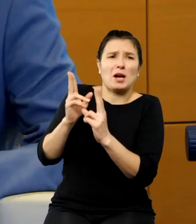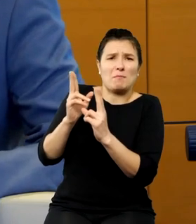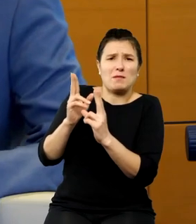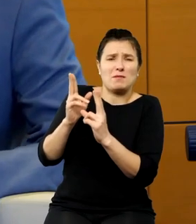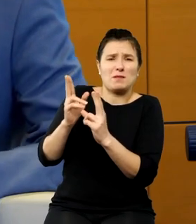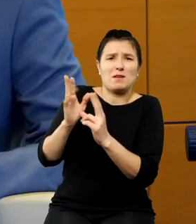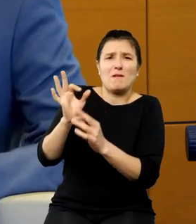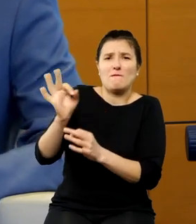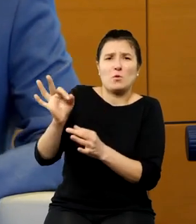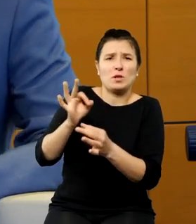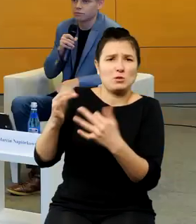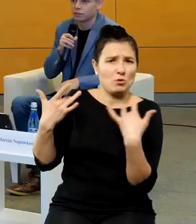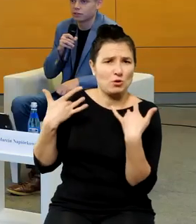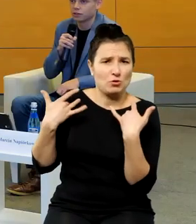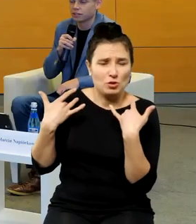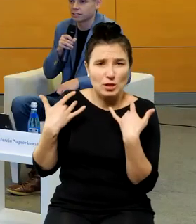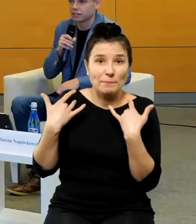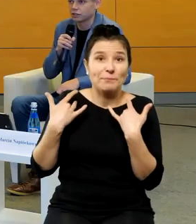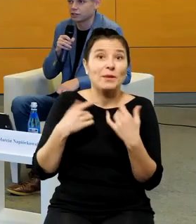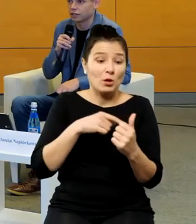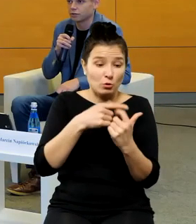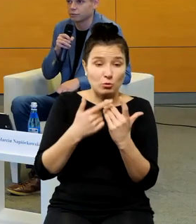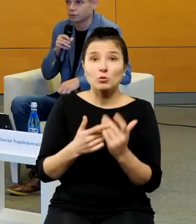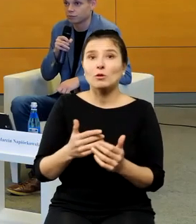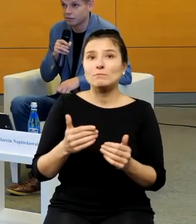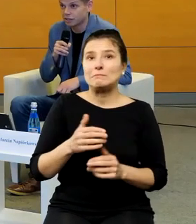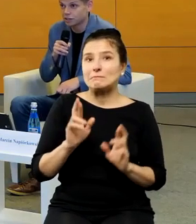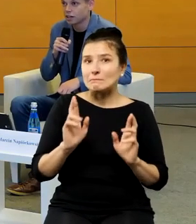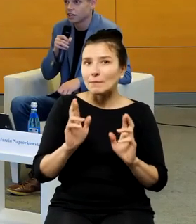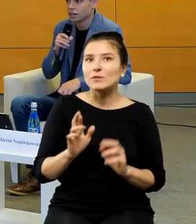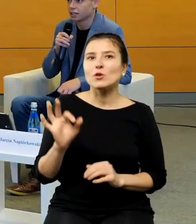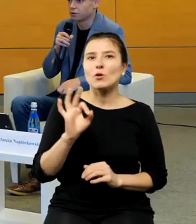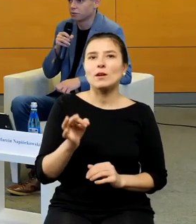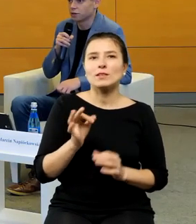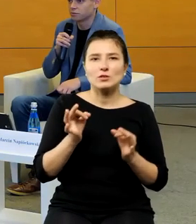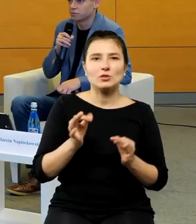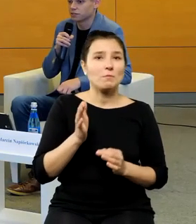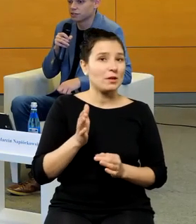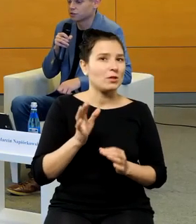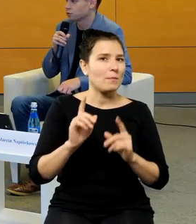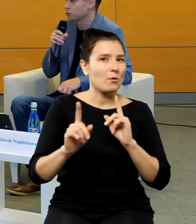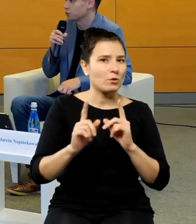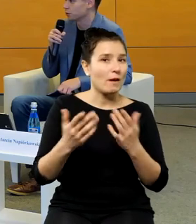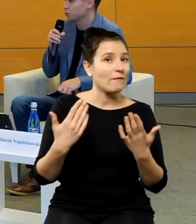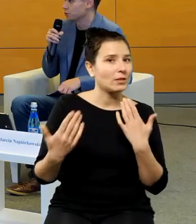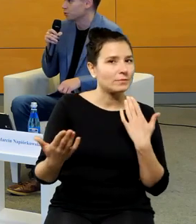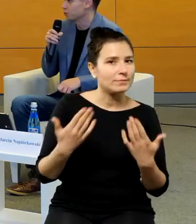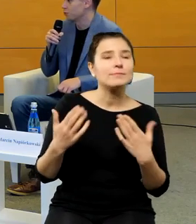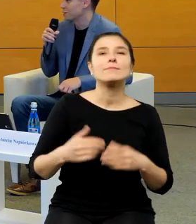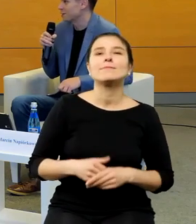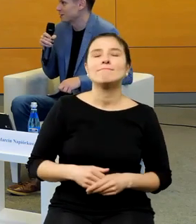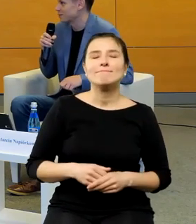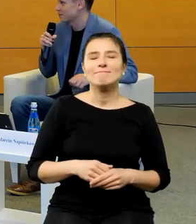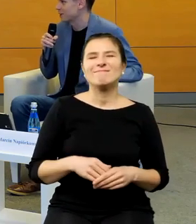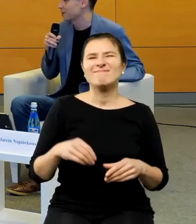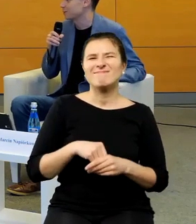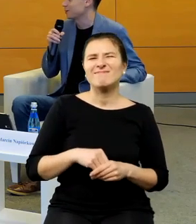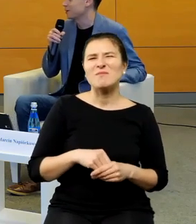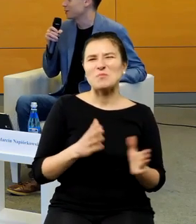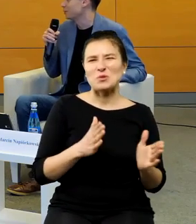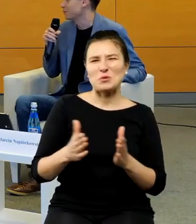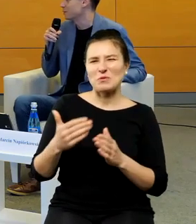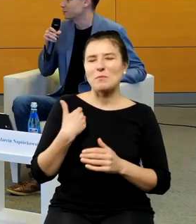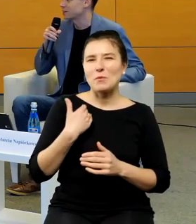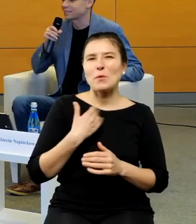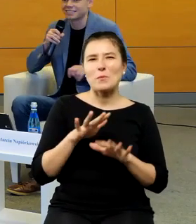O tym wszystkim mam nadzieję będzie okazja dzisiaj porozmawiać. Mam w zanadrzu dużo poważnych pytań, które